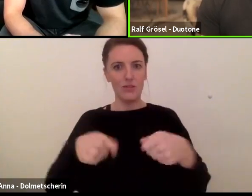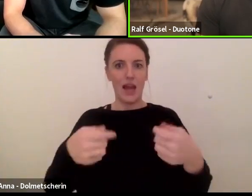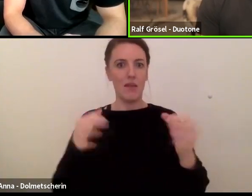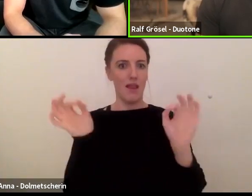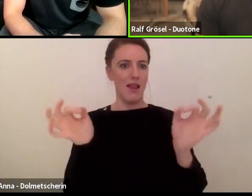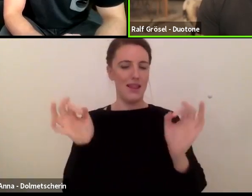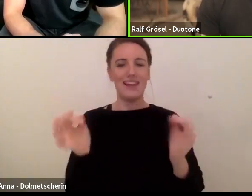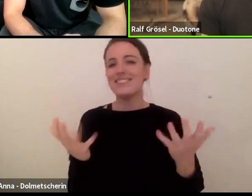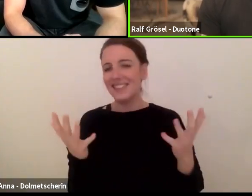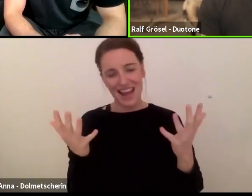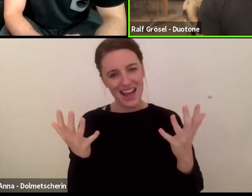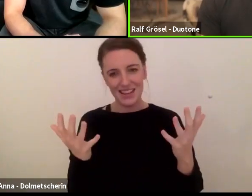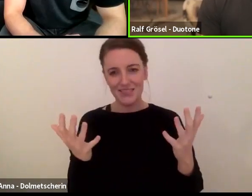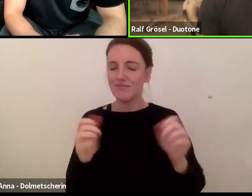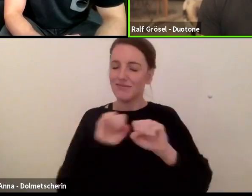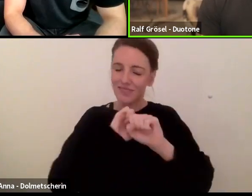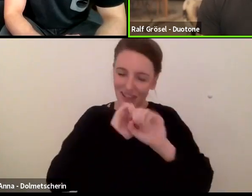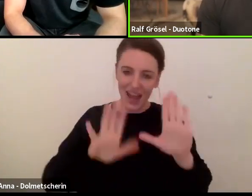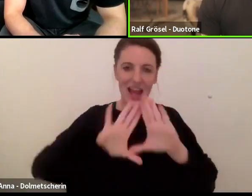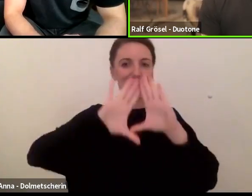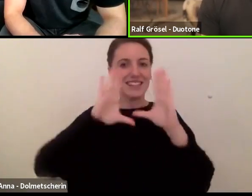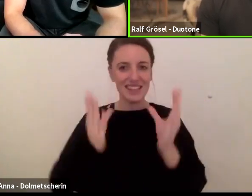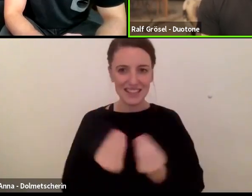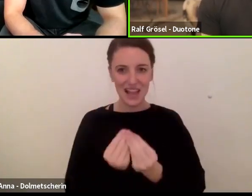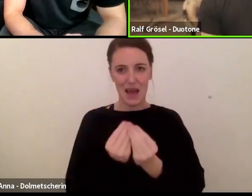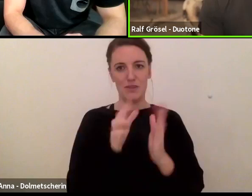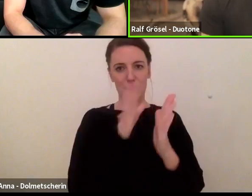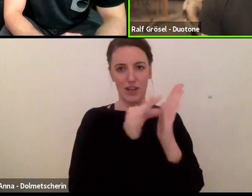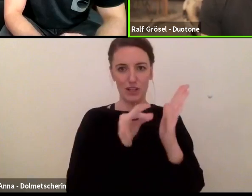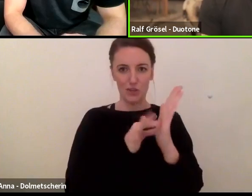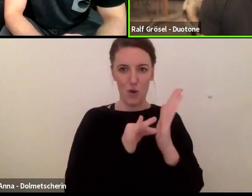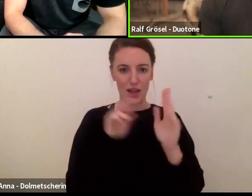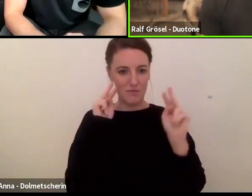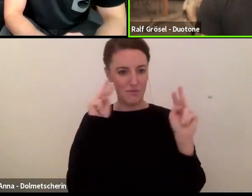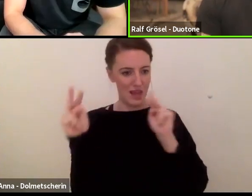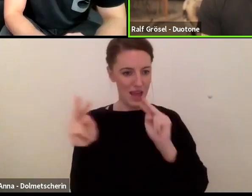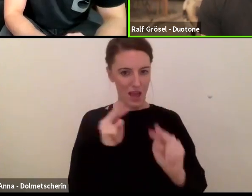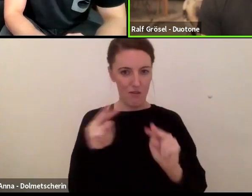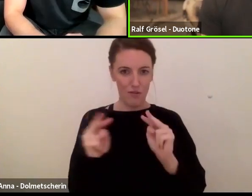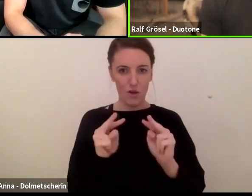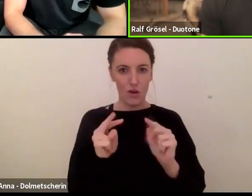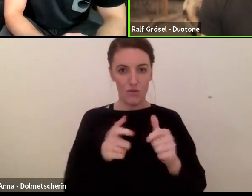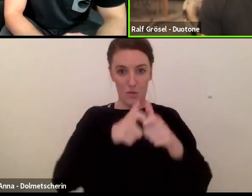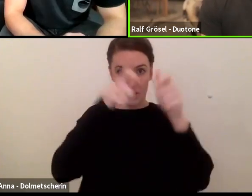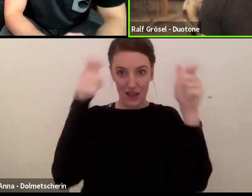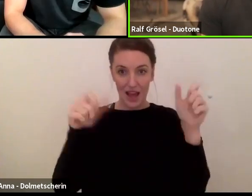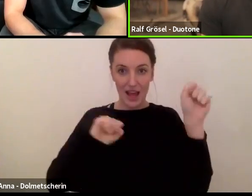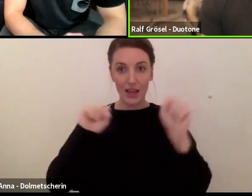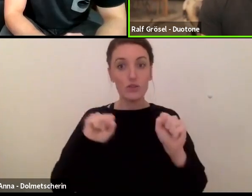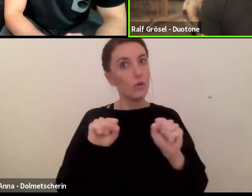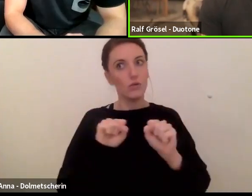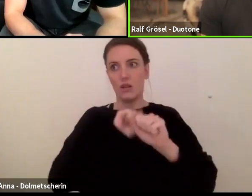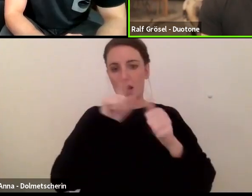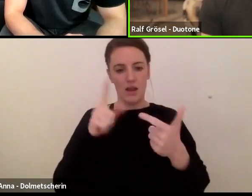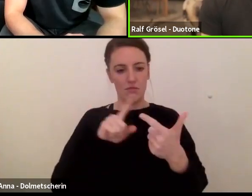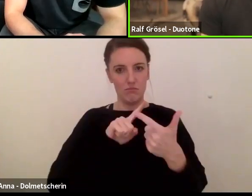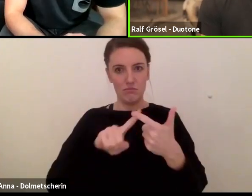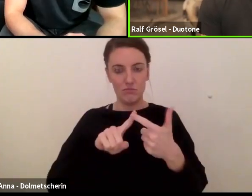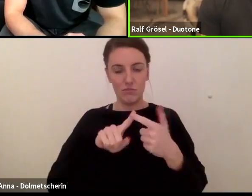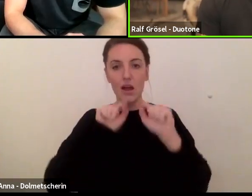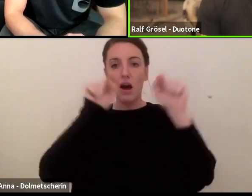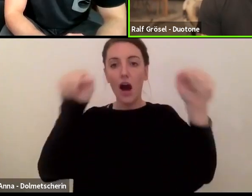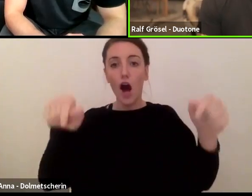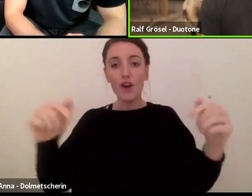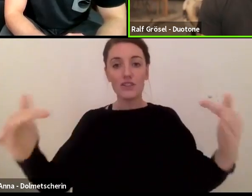Summe der Einzelfaktoren, einmal beim Kite und dann aber auch ganz wichtig, es sind definitiv auch die äußeren Bedingungen, die passen müssen, um